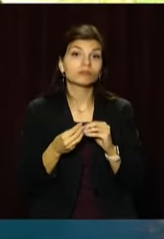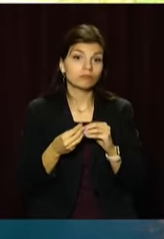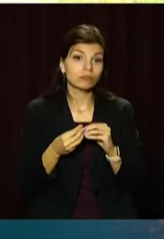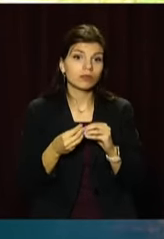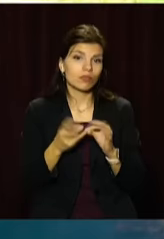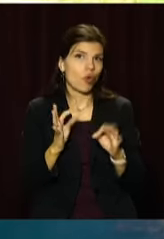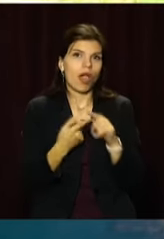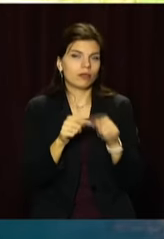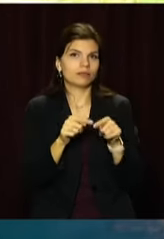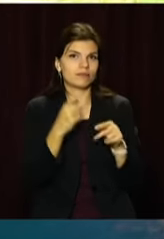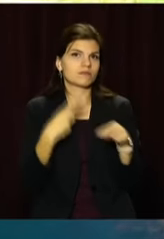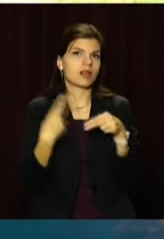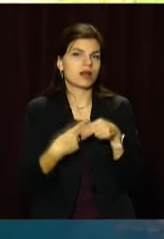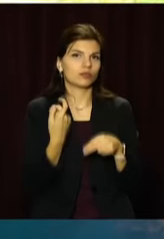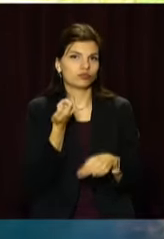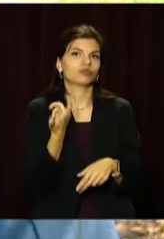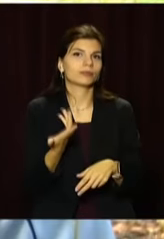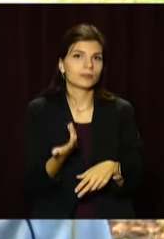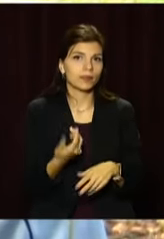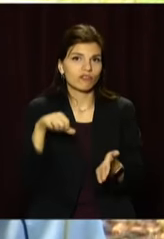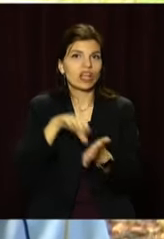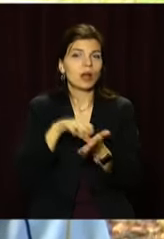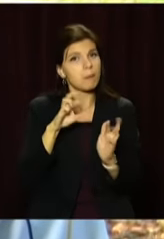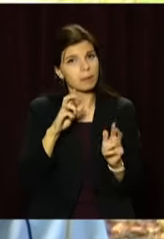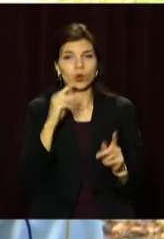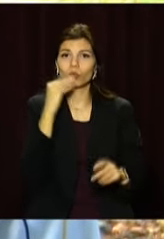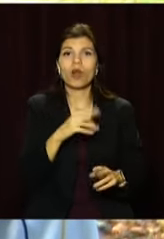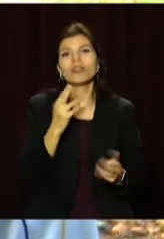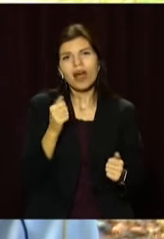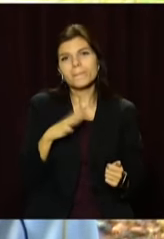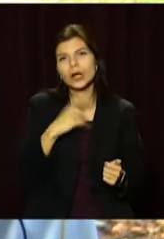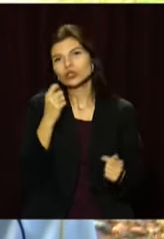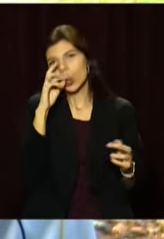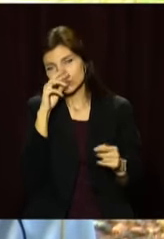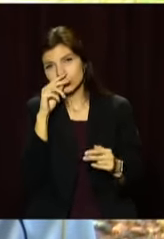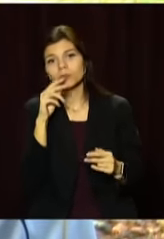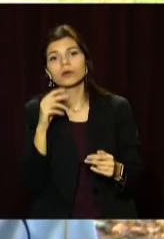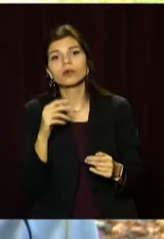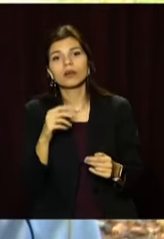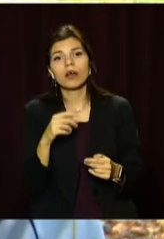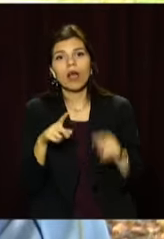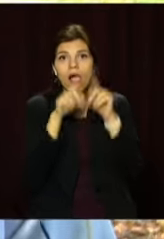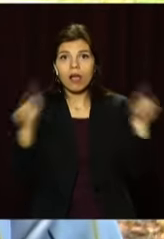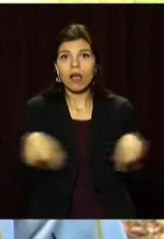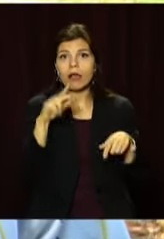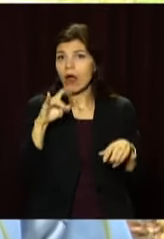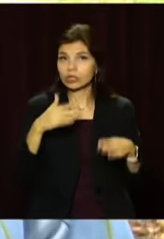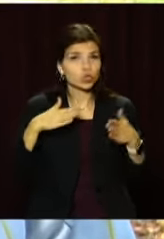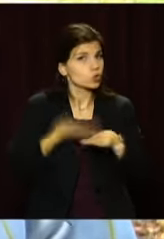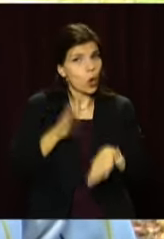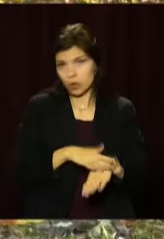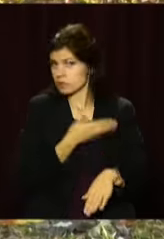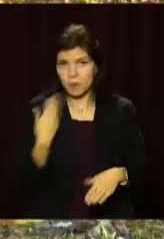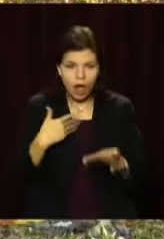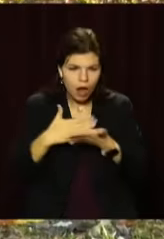тільки це помішало виступити краще. Ну і були ошибки на дистанції, карта була в принципі несложна, по якому